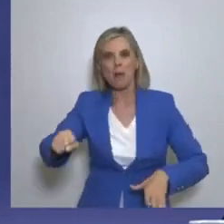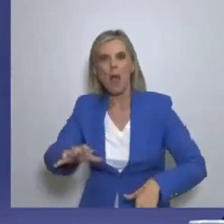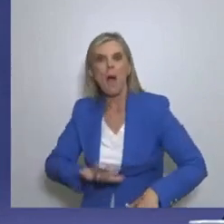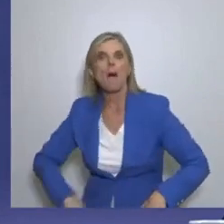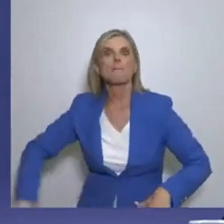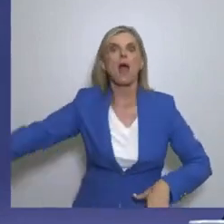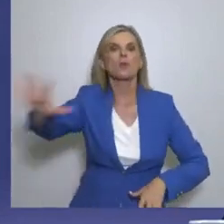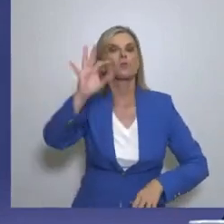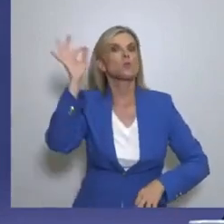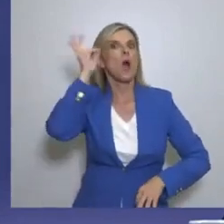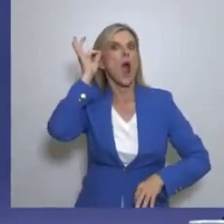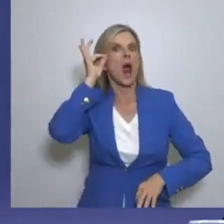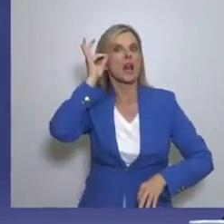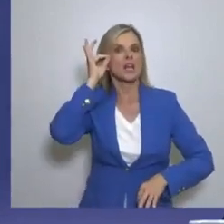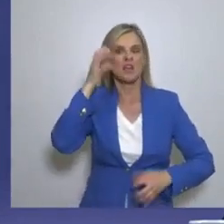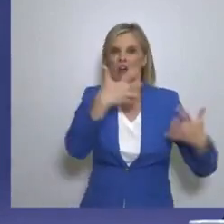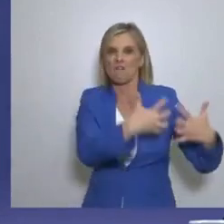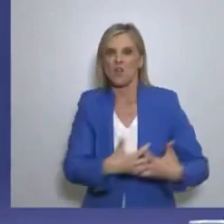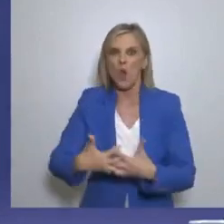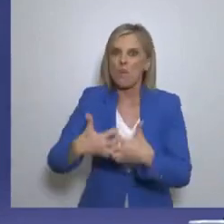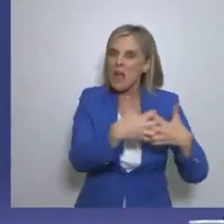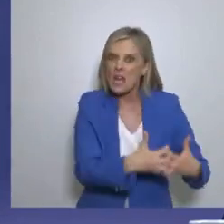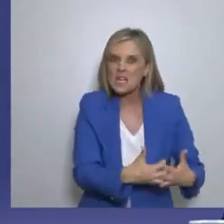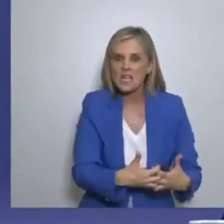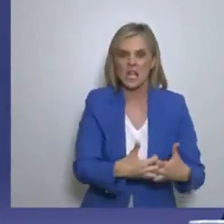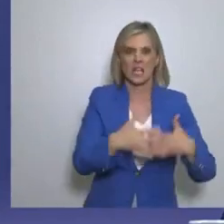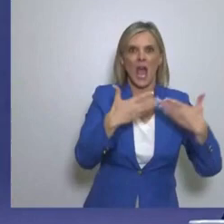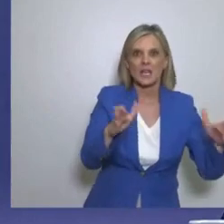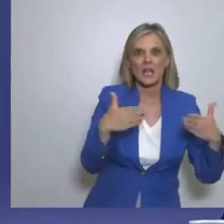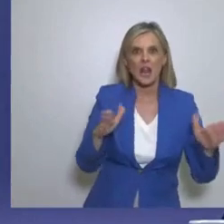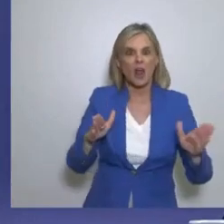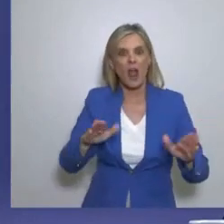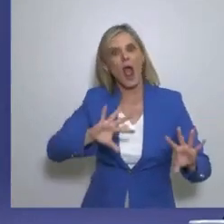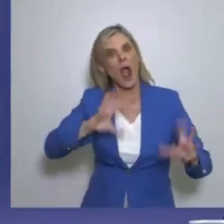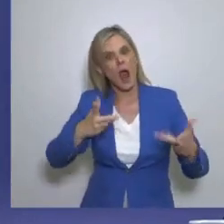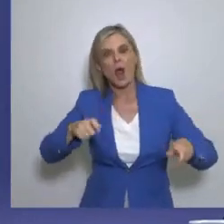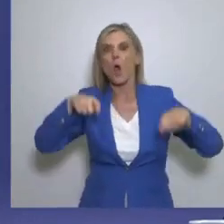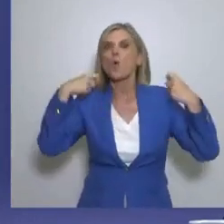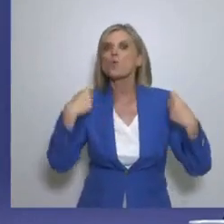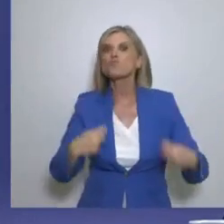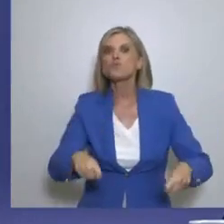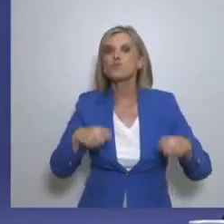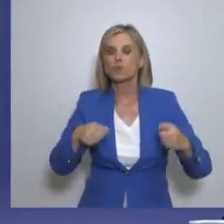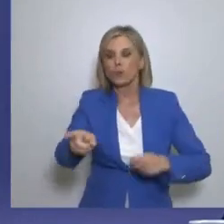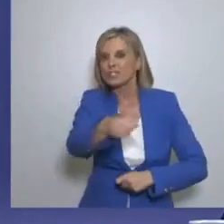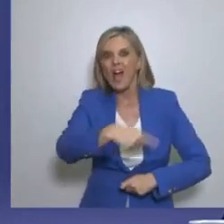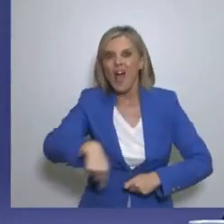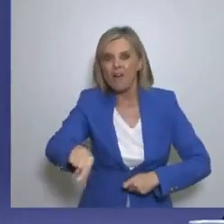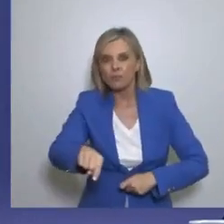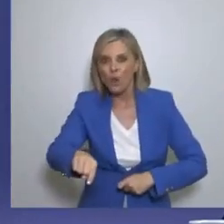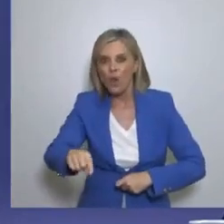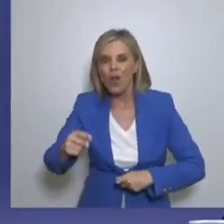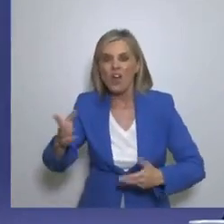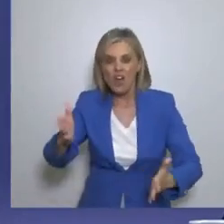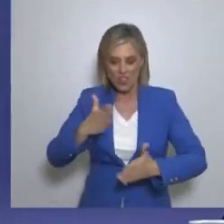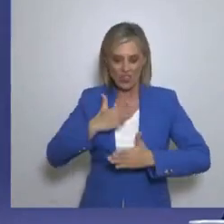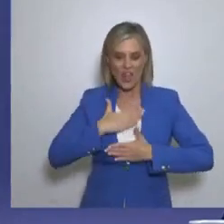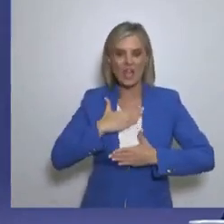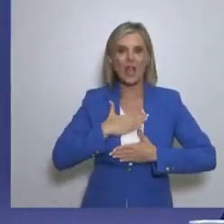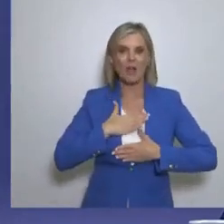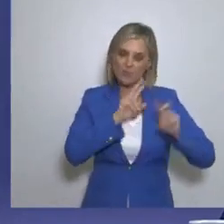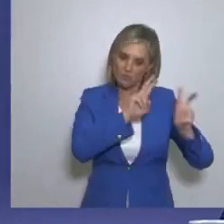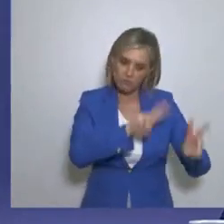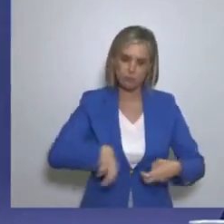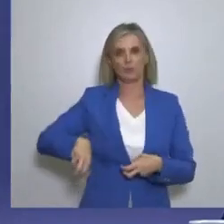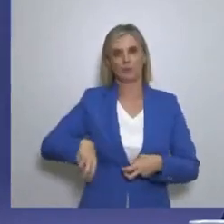Είναι η ώρα που θα πρέπει να καθίσουμε σε ένα τραπέζι να συζητήσουμε σοβαρά για τον πλούτο μας αλλά και ό,τι αρπάξατε. Αν την άλλη όλα σας τα